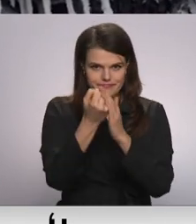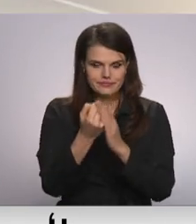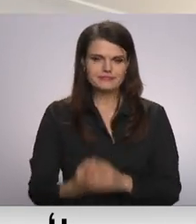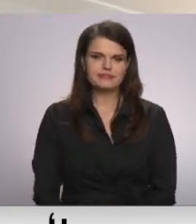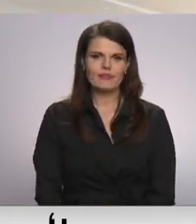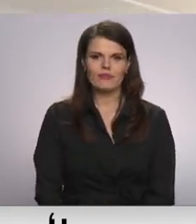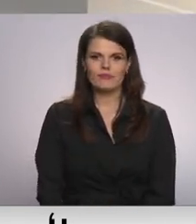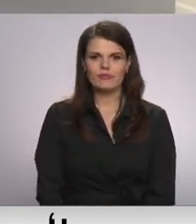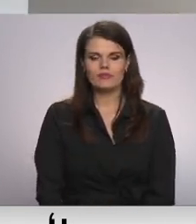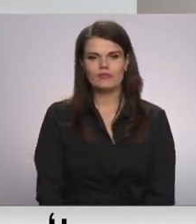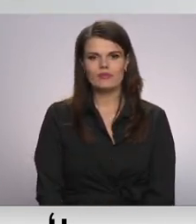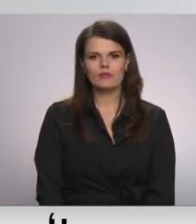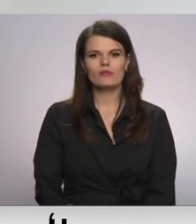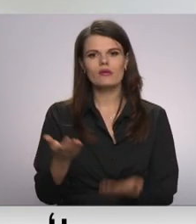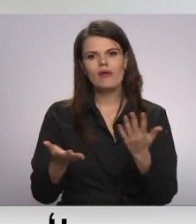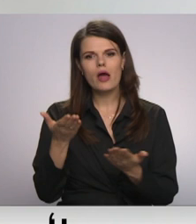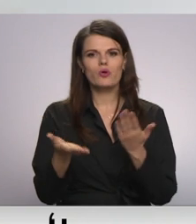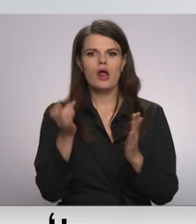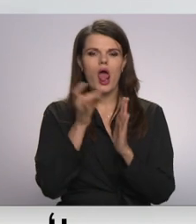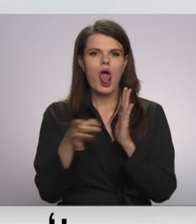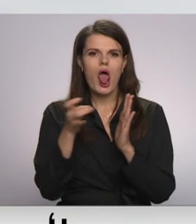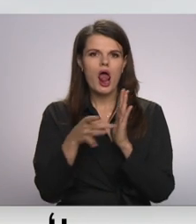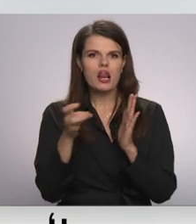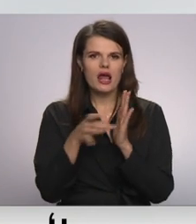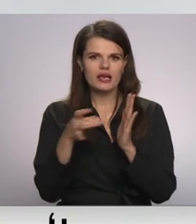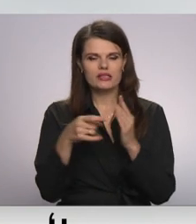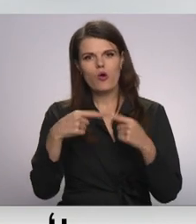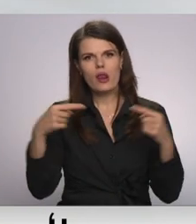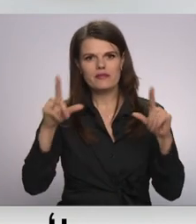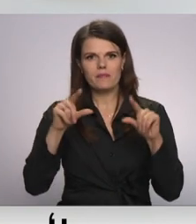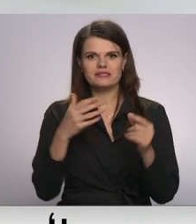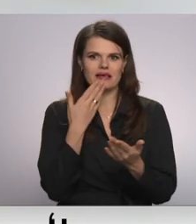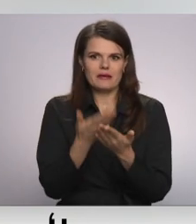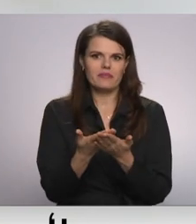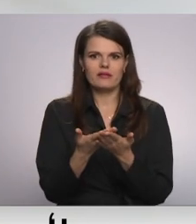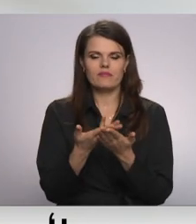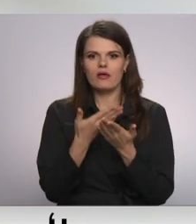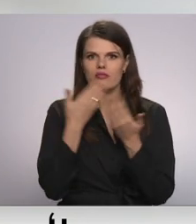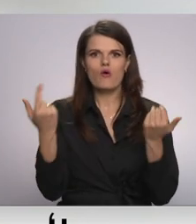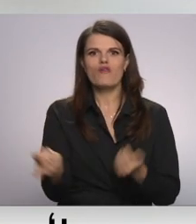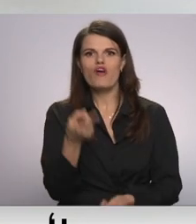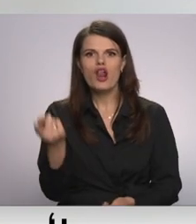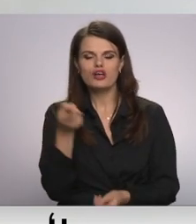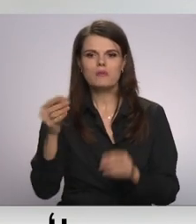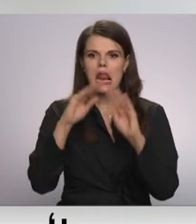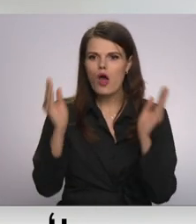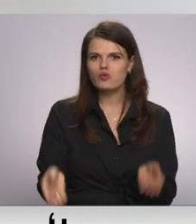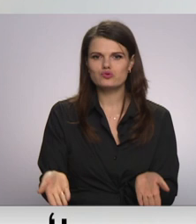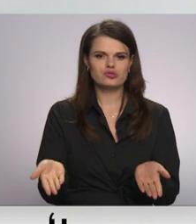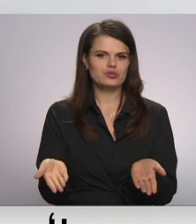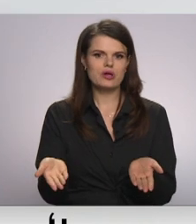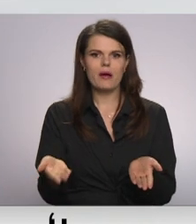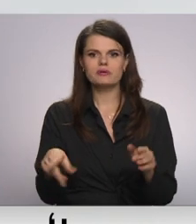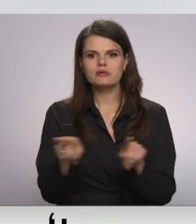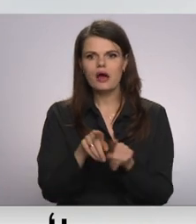Tā varbūt tās elektro lietas mazāk piedālā, jo nav jau arī tāds, nu kā vēst mašīnas, tur lai stācija,